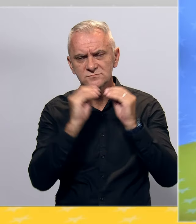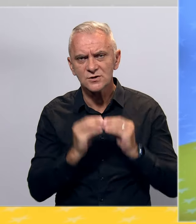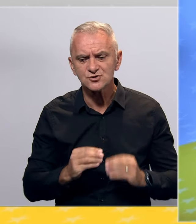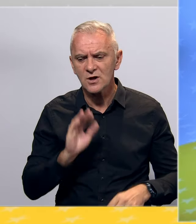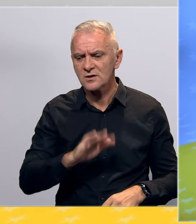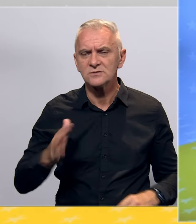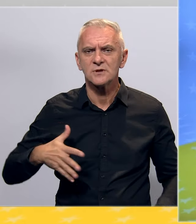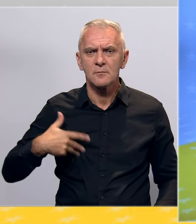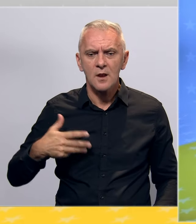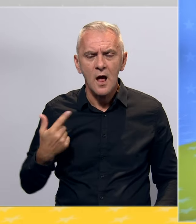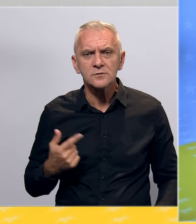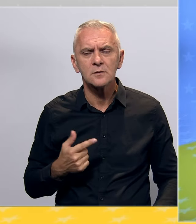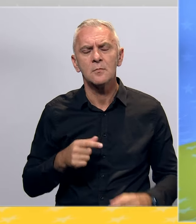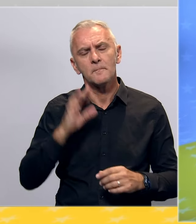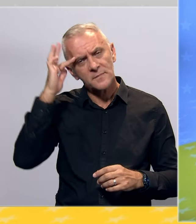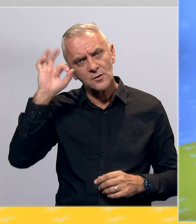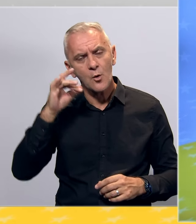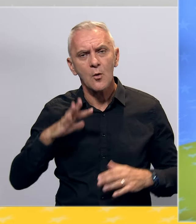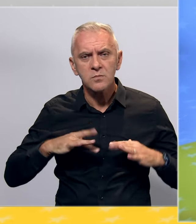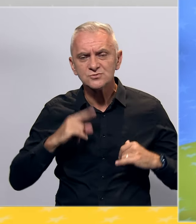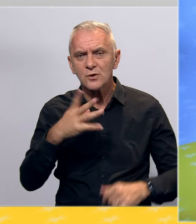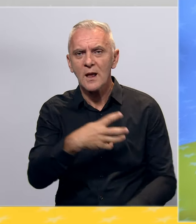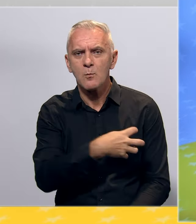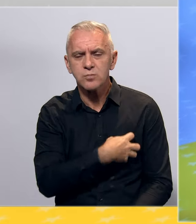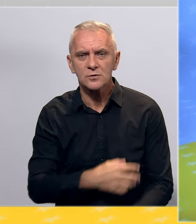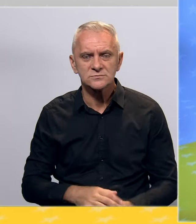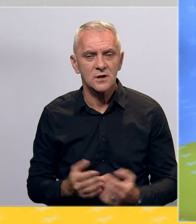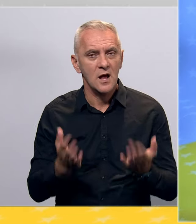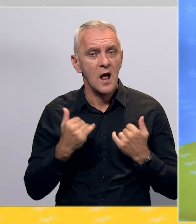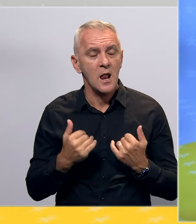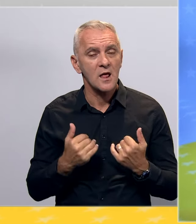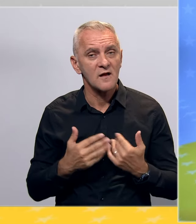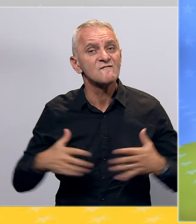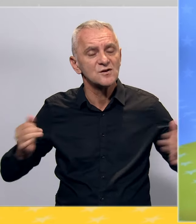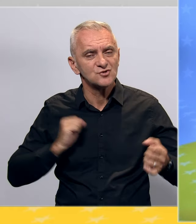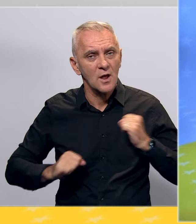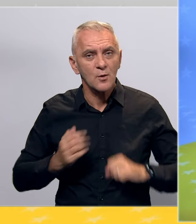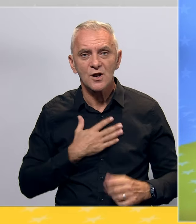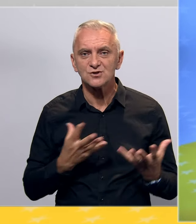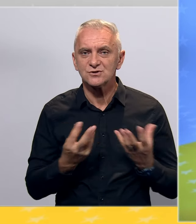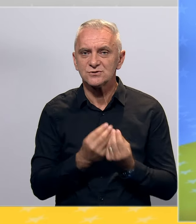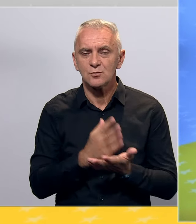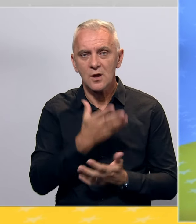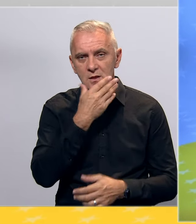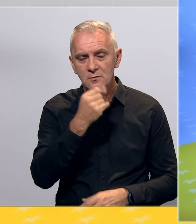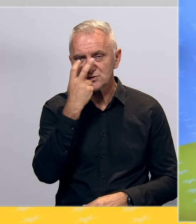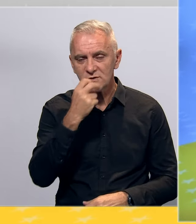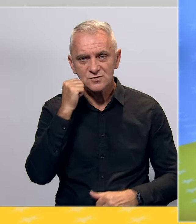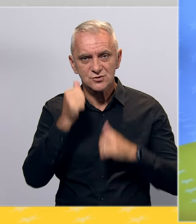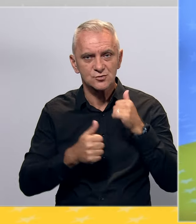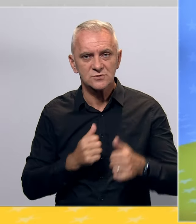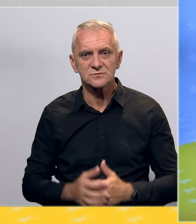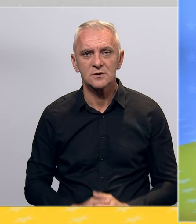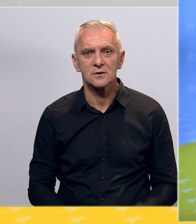mlade, voditi veću brigu o penzionerima i boračkim kategorijama, ali lošiti veće napore da naše zajednice budu ljepše i privlačni turistima.